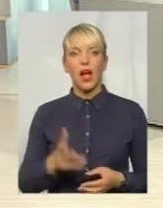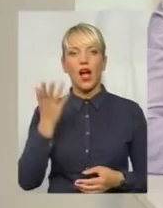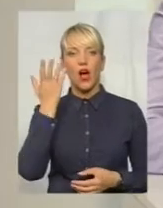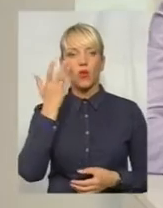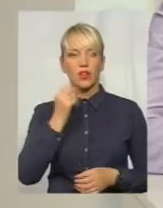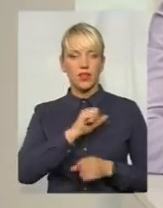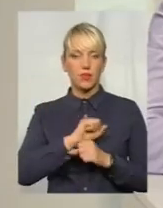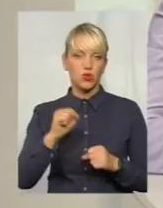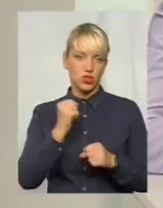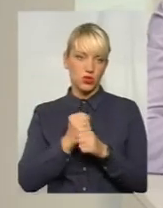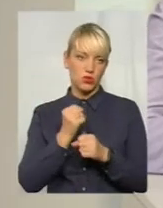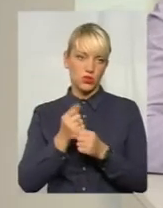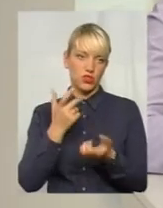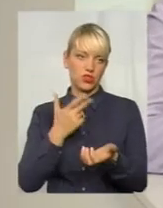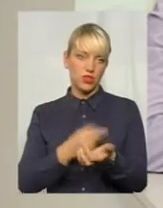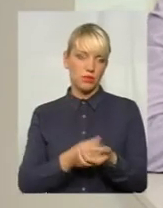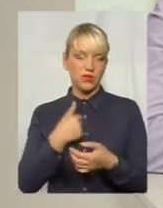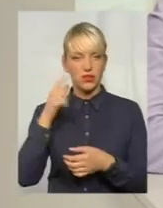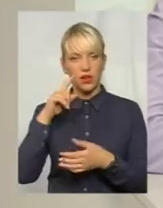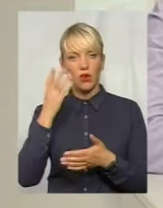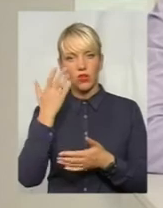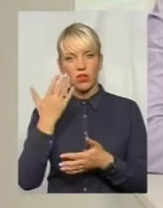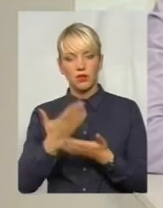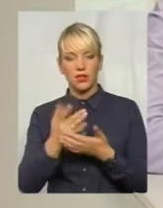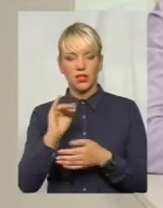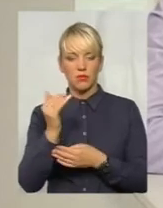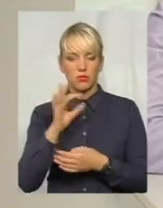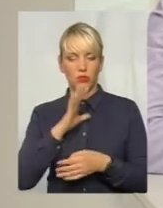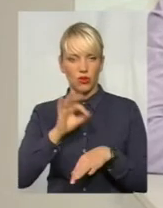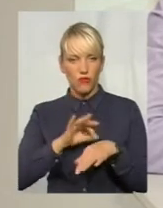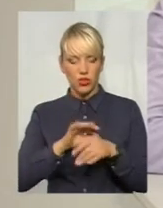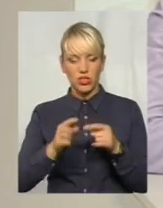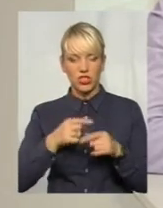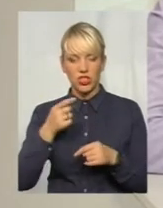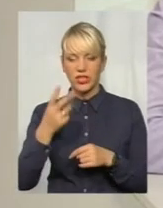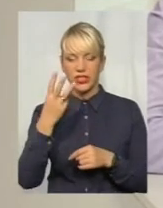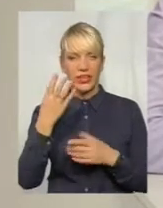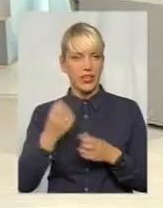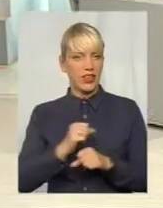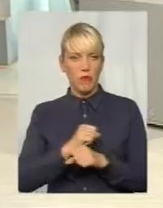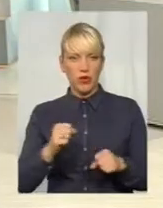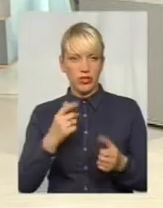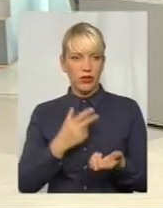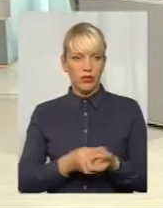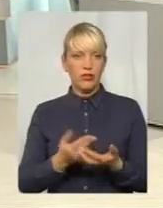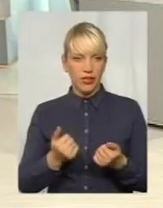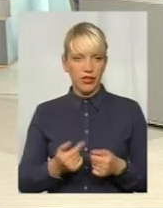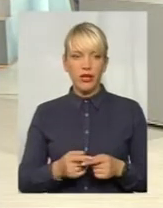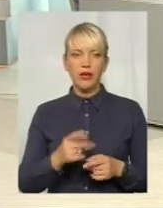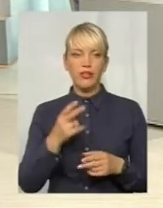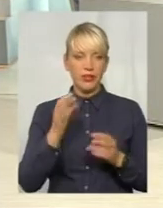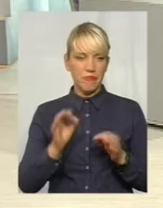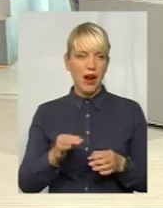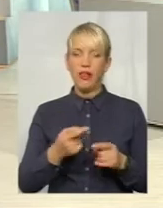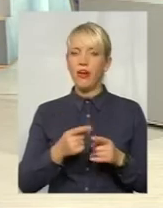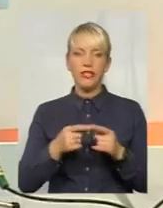можна робити щеплення? Тому що я знаю, якщо дитина перехворіла, через три дні не можна навіть, чи можна через три дні робити? Звичайно, що через